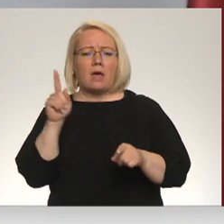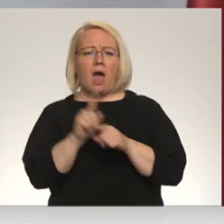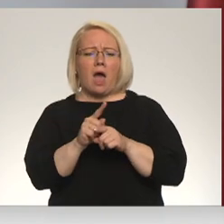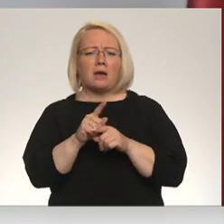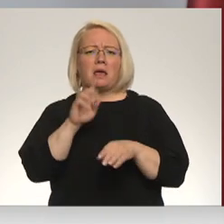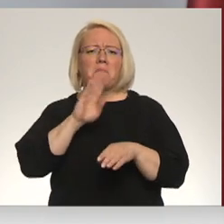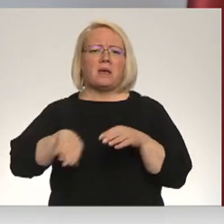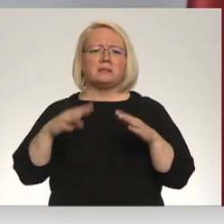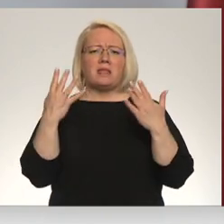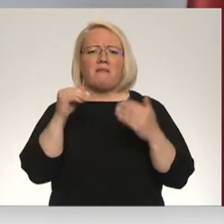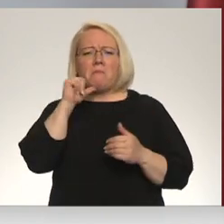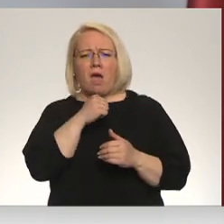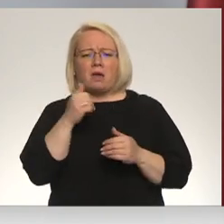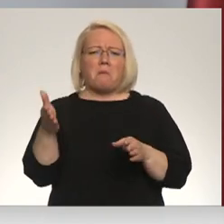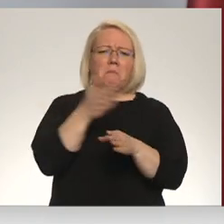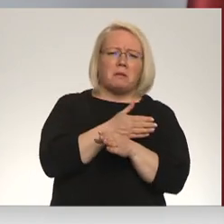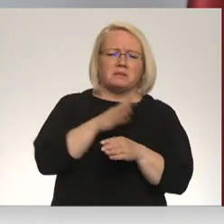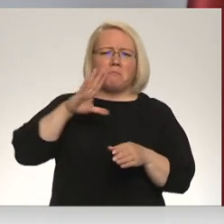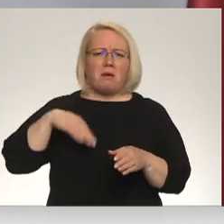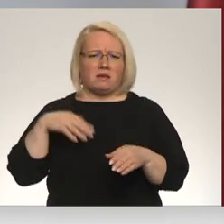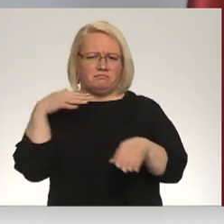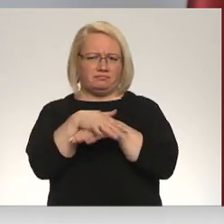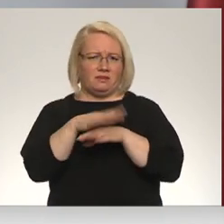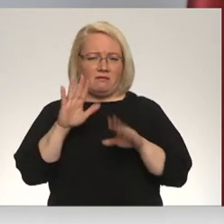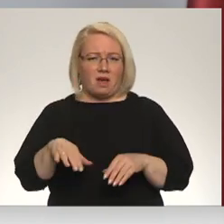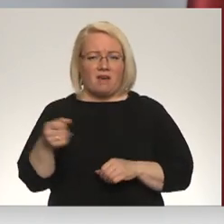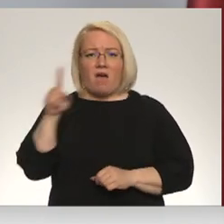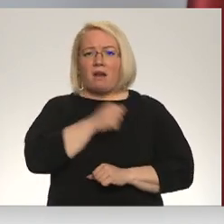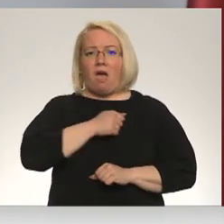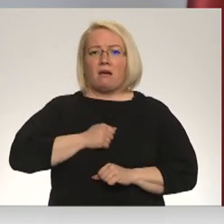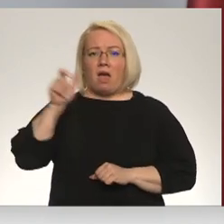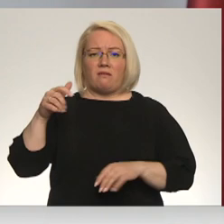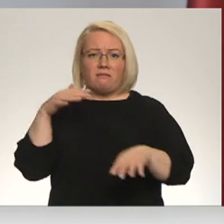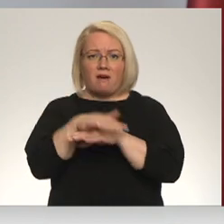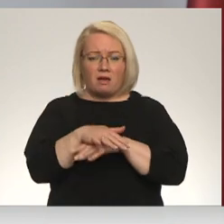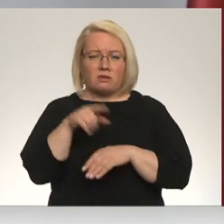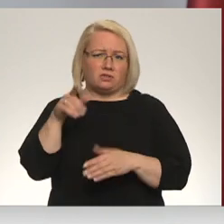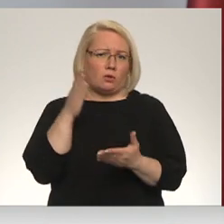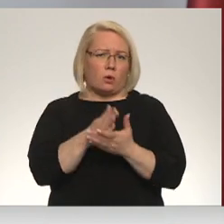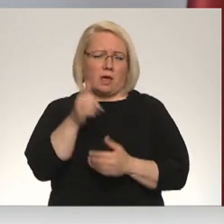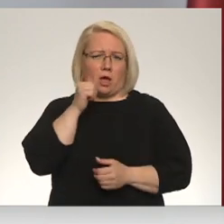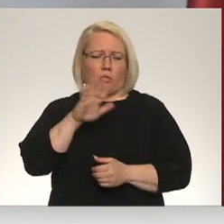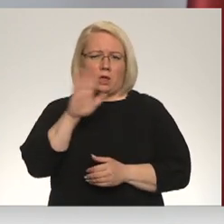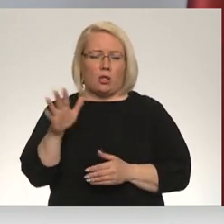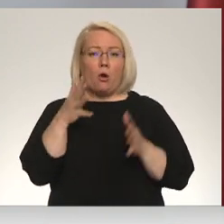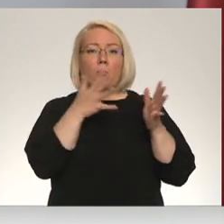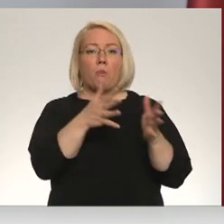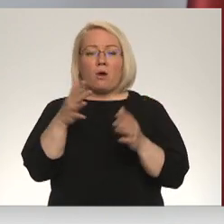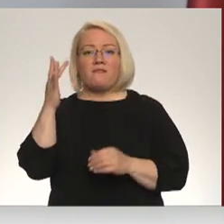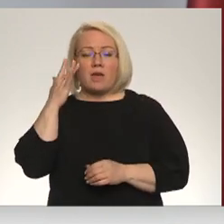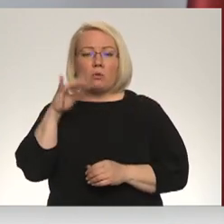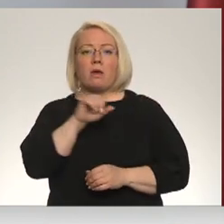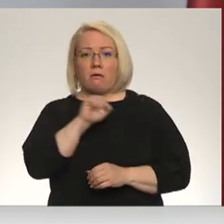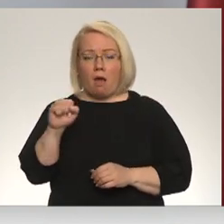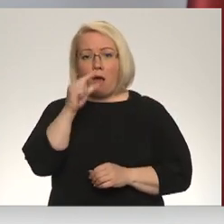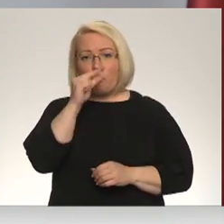9. maija pirms un pēc tam. Vairāk Krievu karavīri iesūtīs Ukrainā. Tas var notikt katru dienu. No propagandas viedokļi jā, Putins cenšas